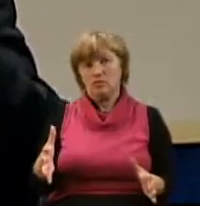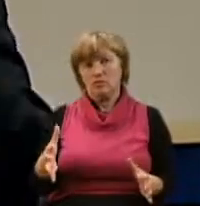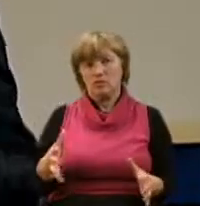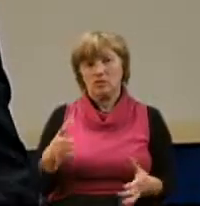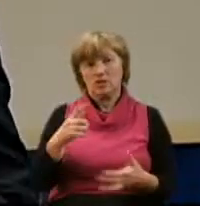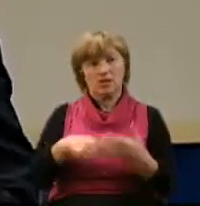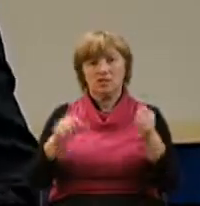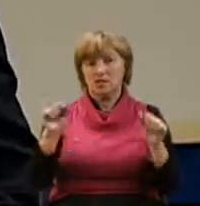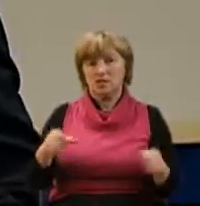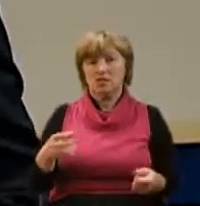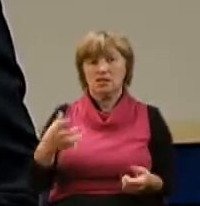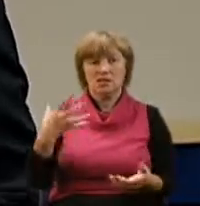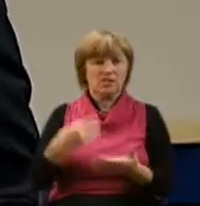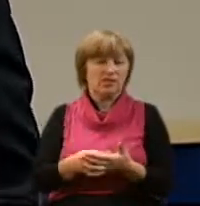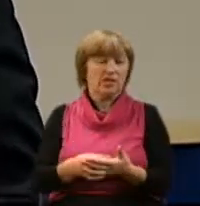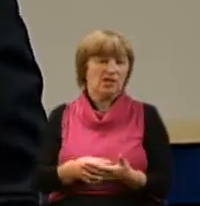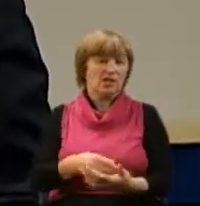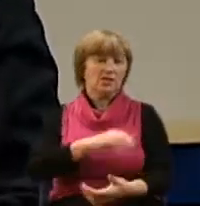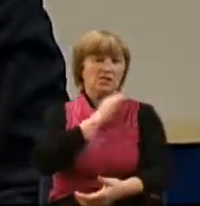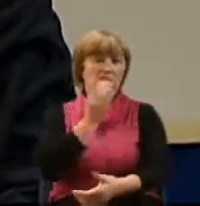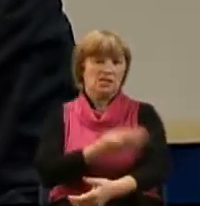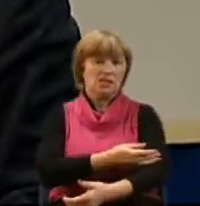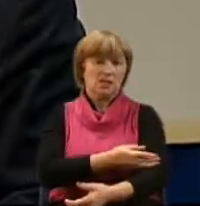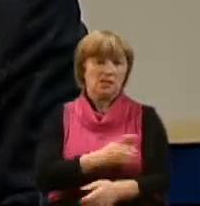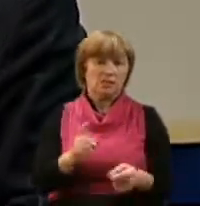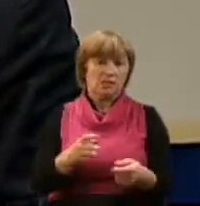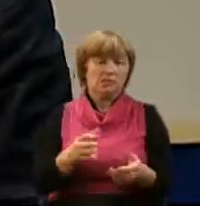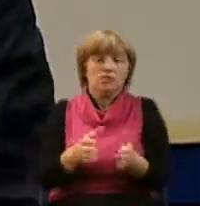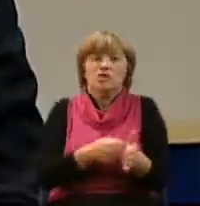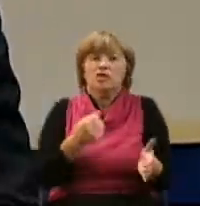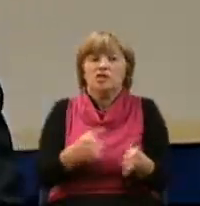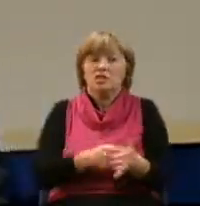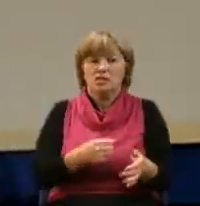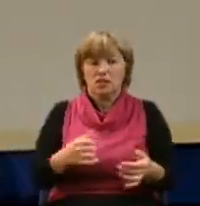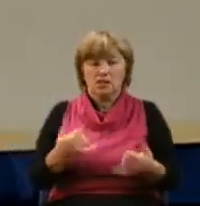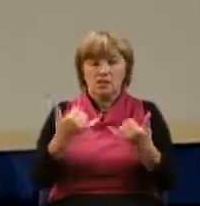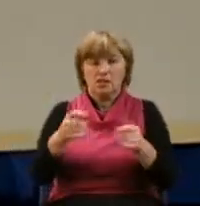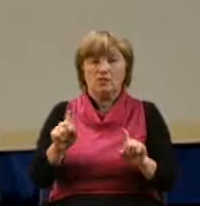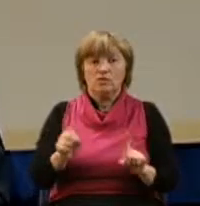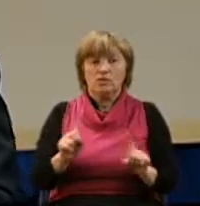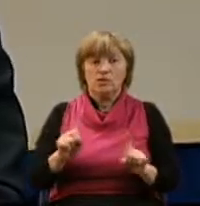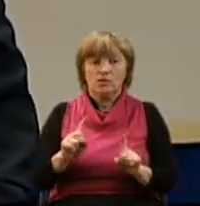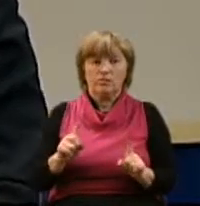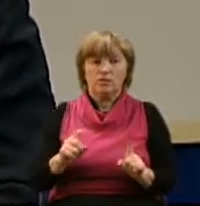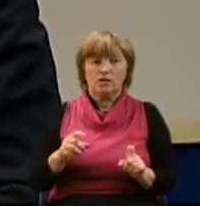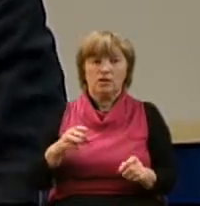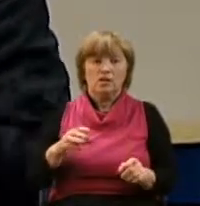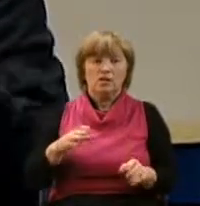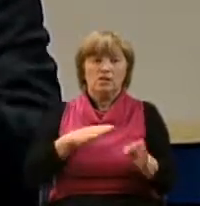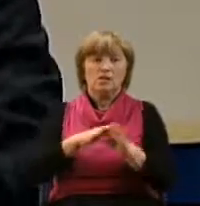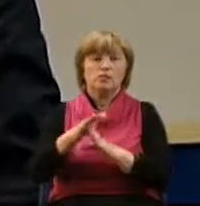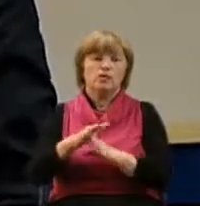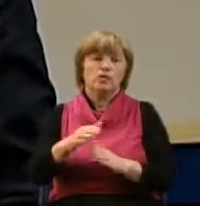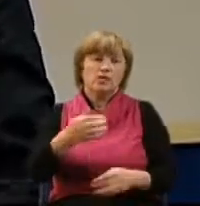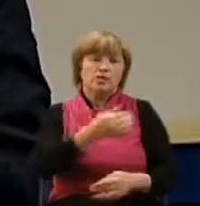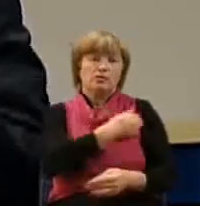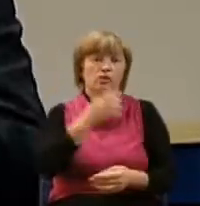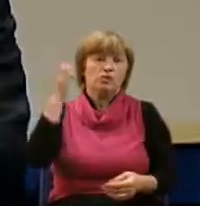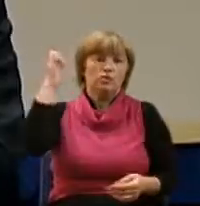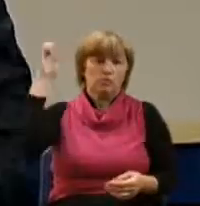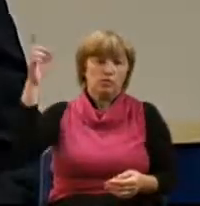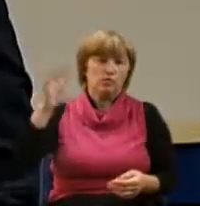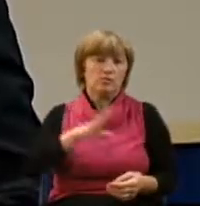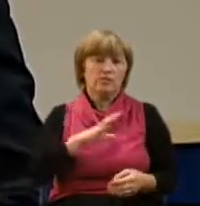может надеяться на свои силы, потому что их недостаточно для того, чтобы исполнить волю Божью, чтобы быть